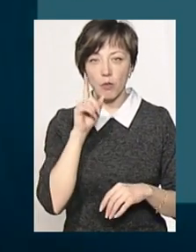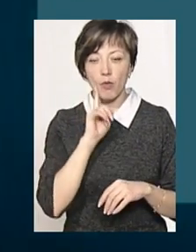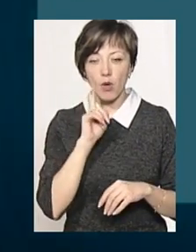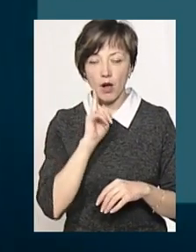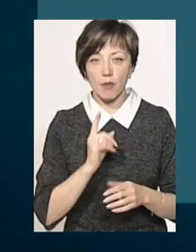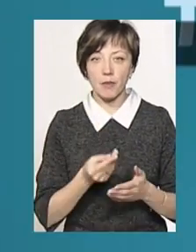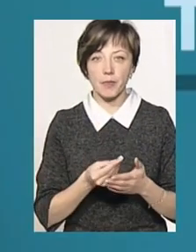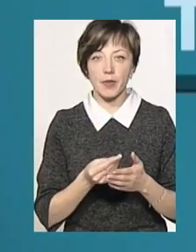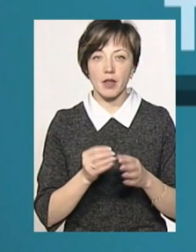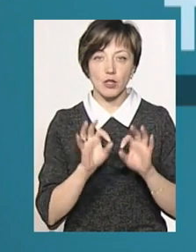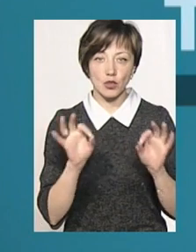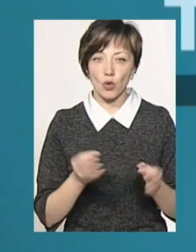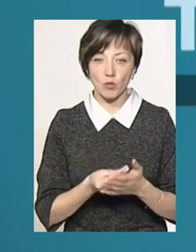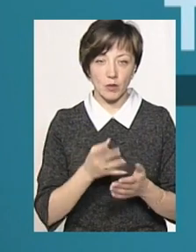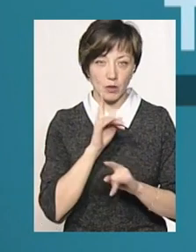піднімати нічого не будемо.